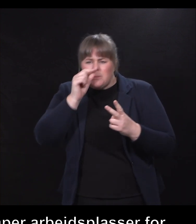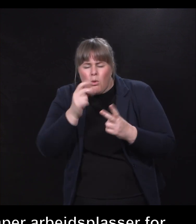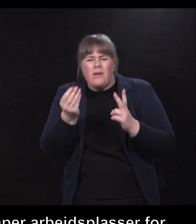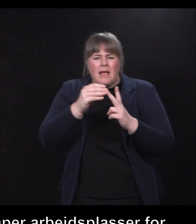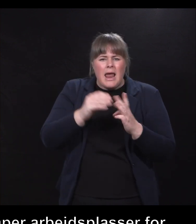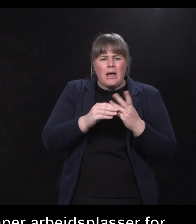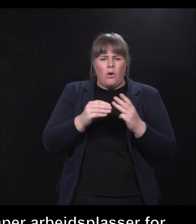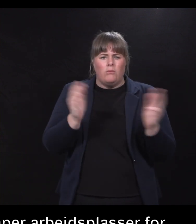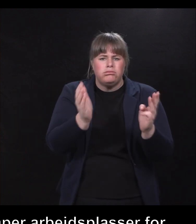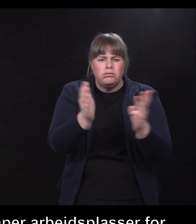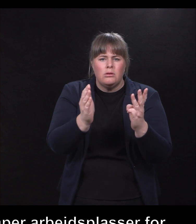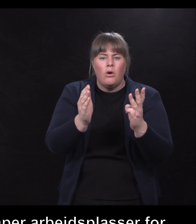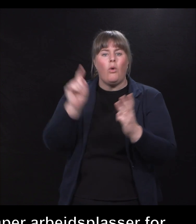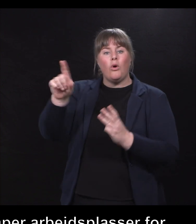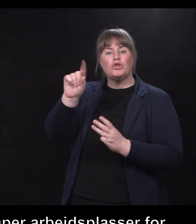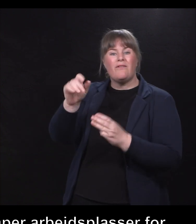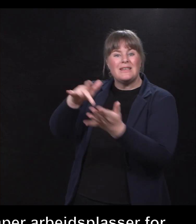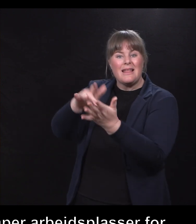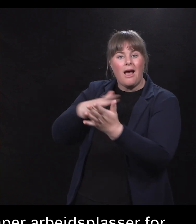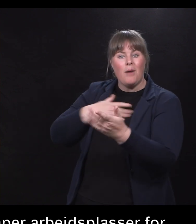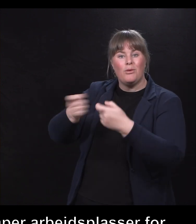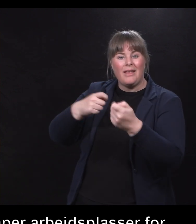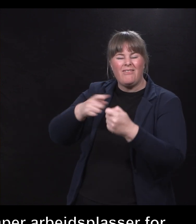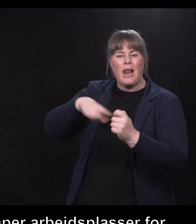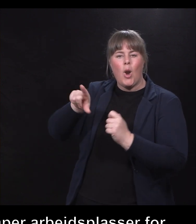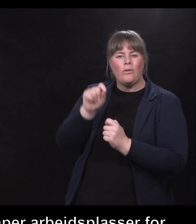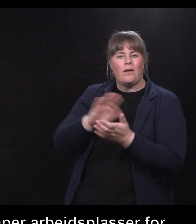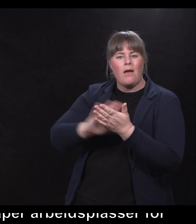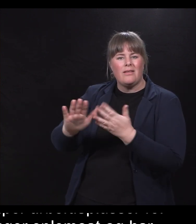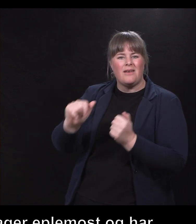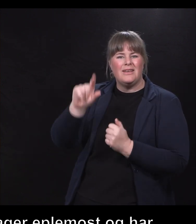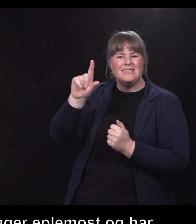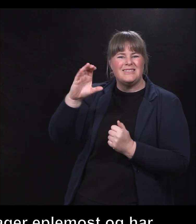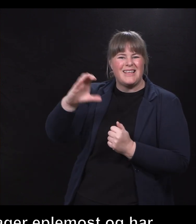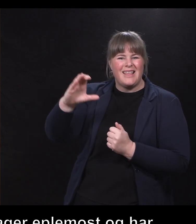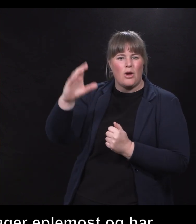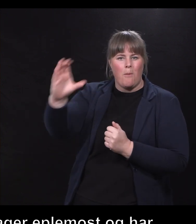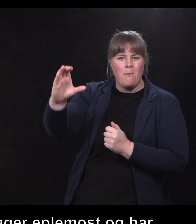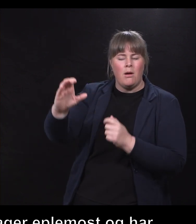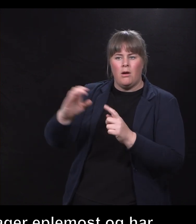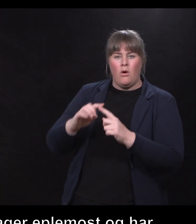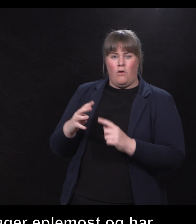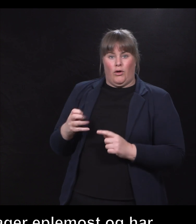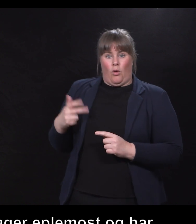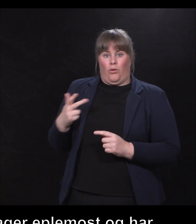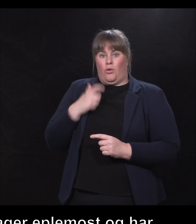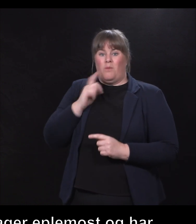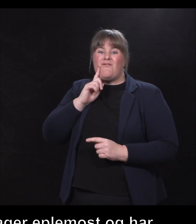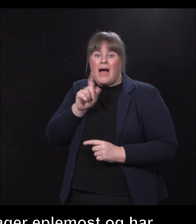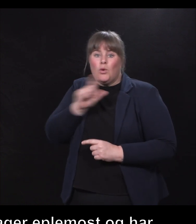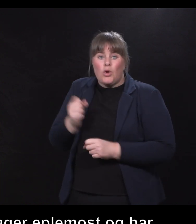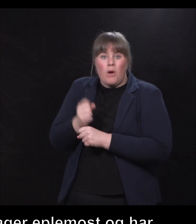en butikk på Stånderskenteret som vi får låne gratis av Citicon, hvor de jobber opp til 45 ungdom hver uke som selger denne eplekosten og får